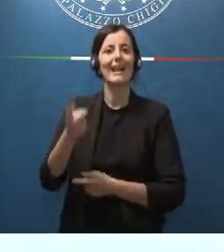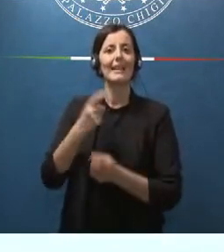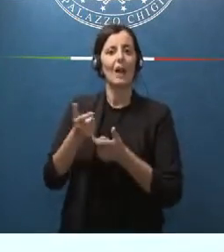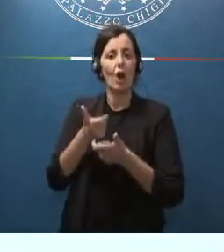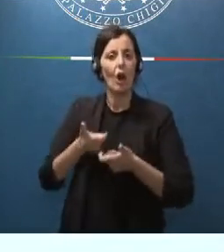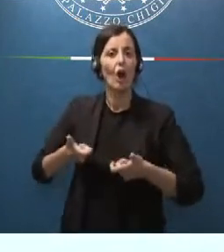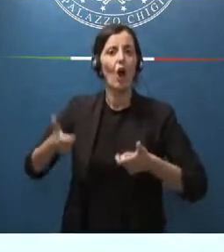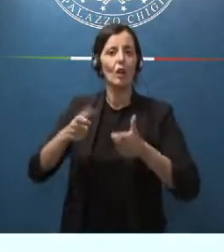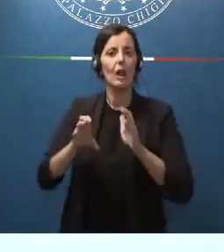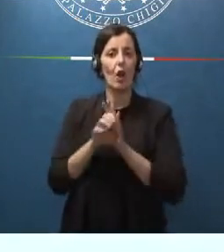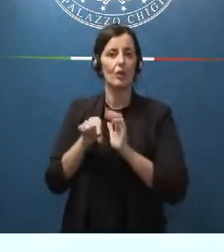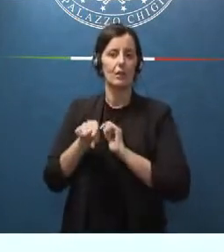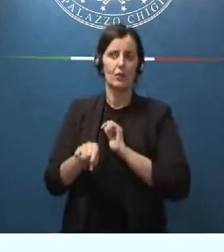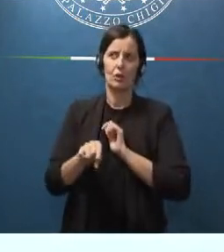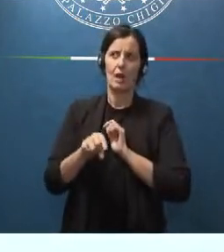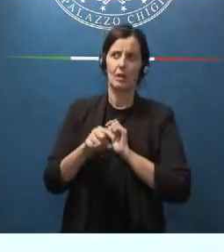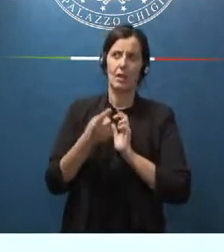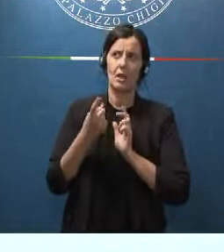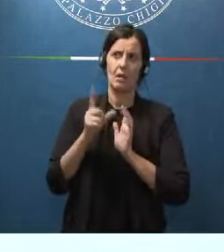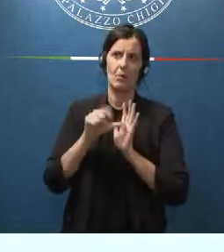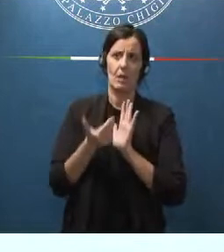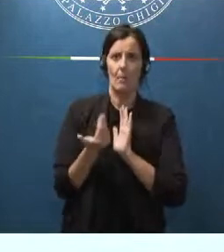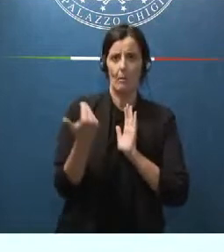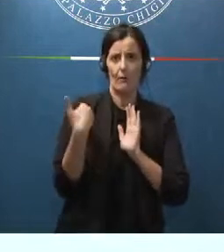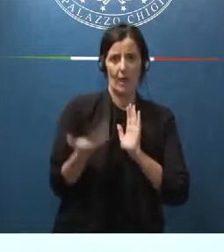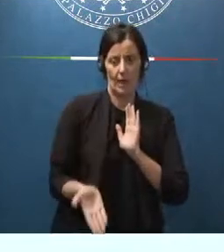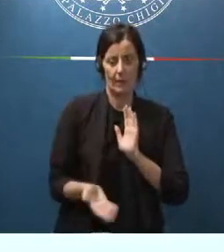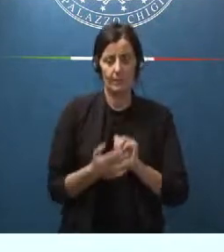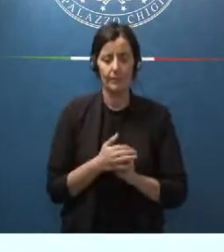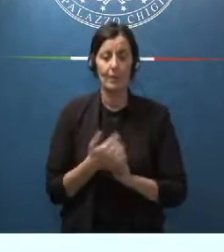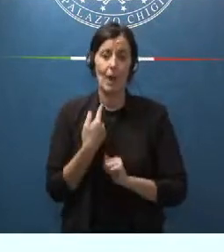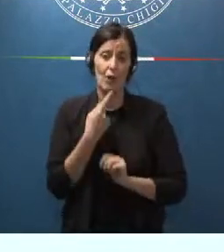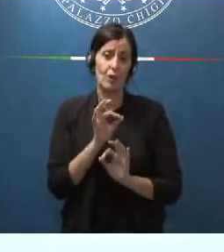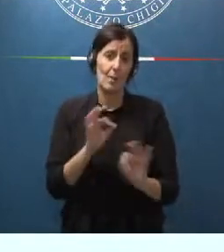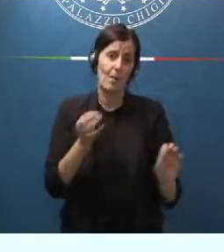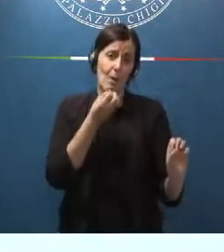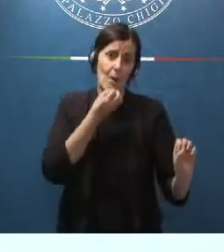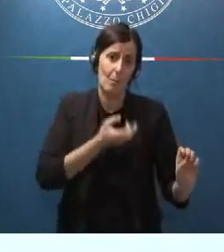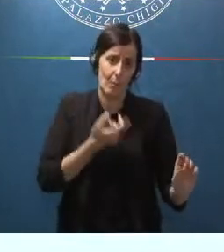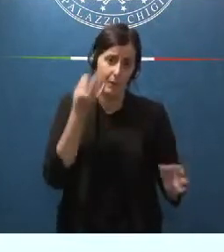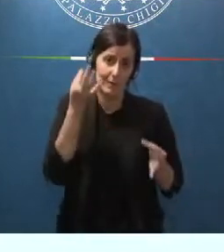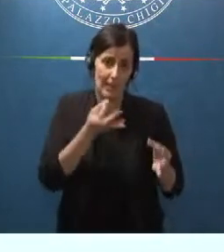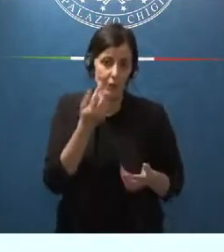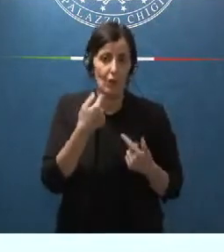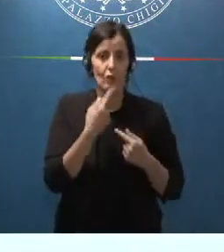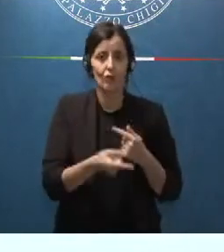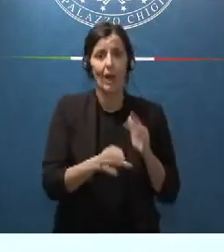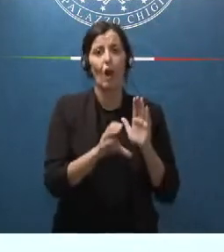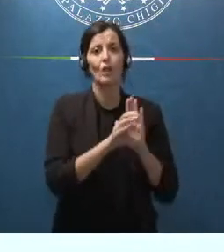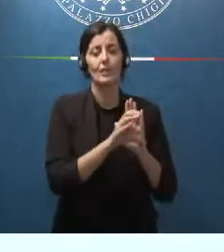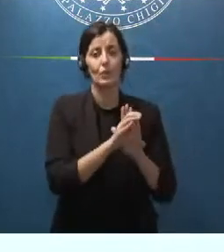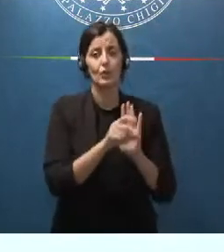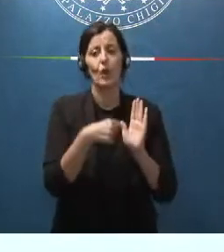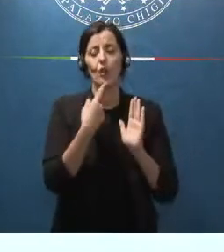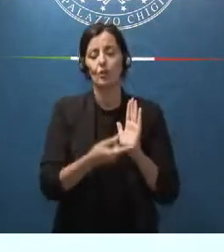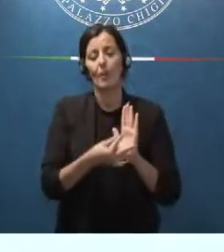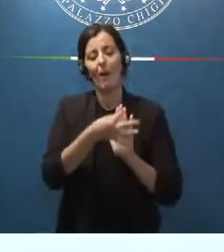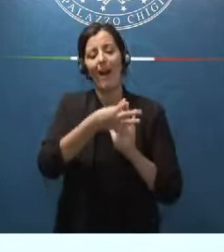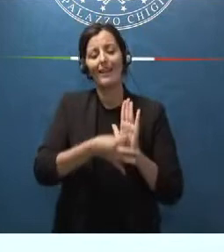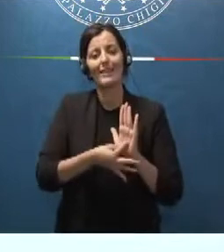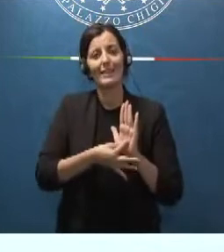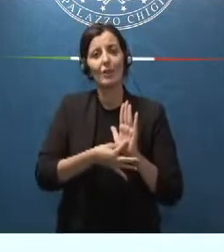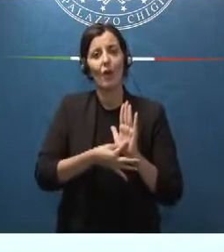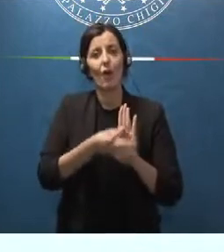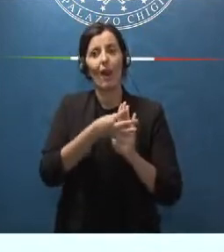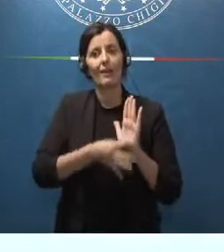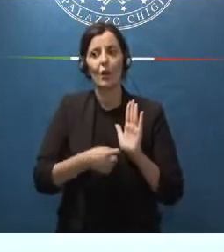Costituzionale di qualche anno fa, ma lo dice soprattutto in buon senso, dice la Costituzione, lo dice l'articolo che enfatizza appunto la